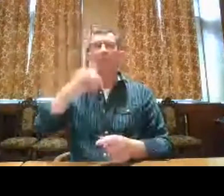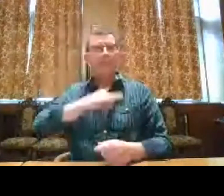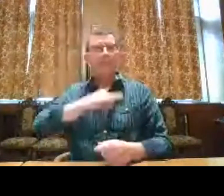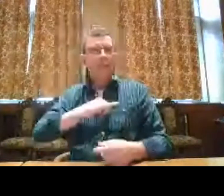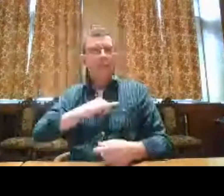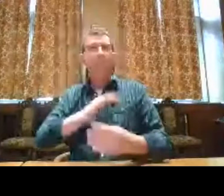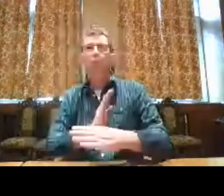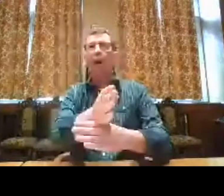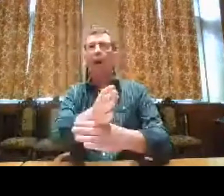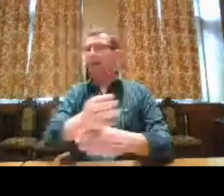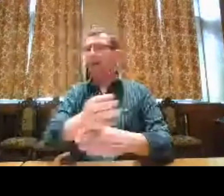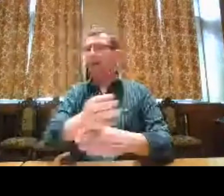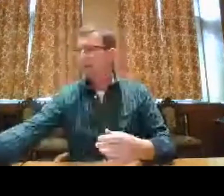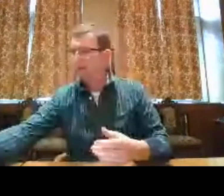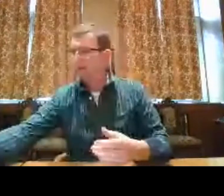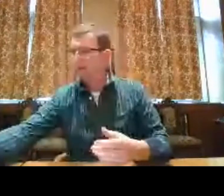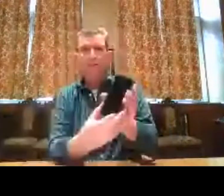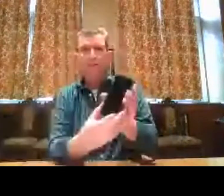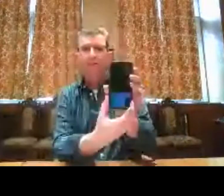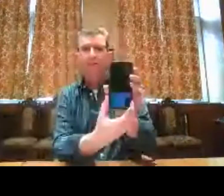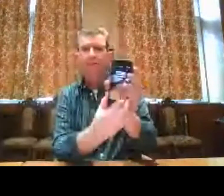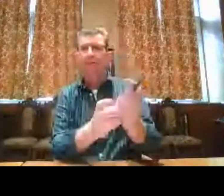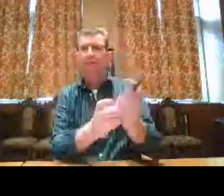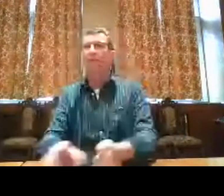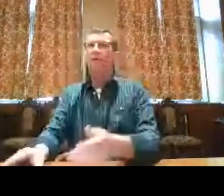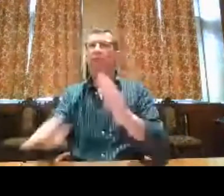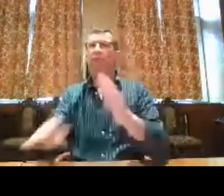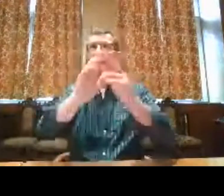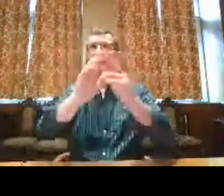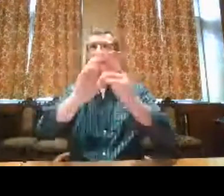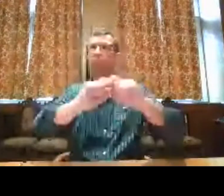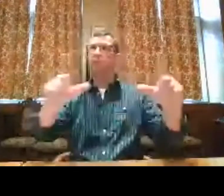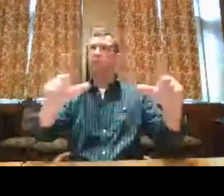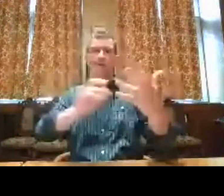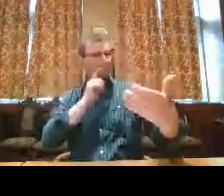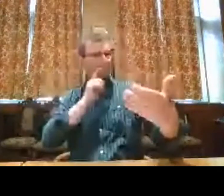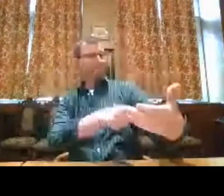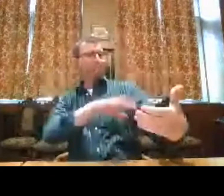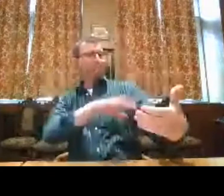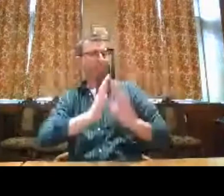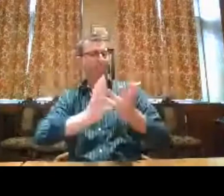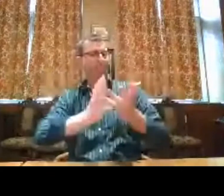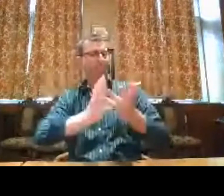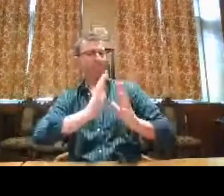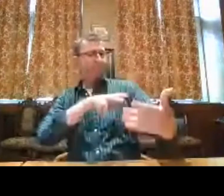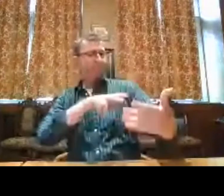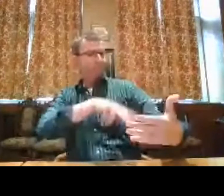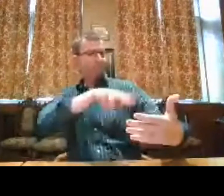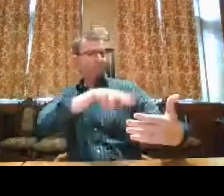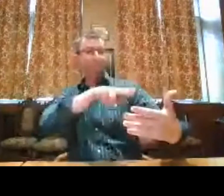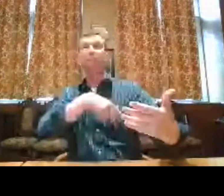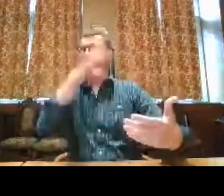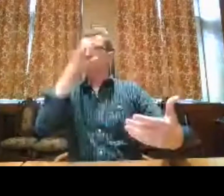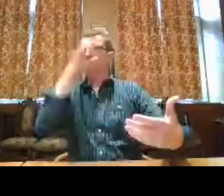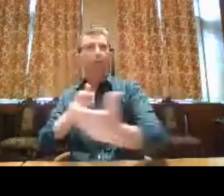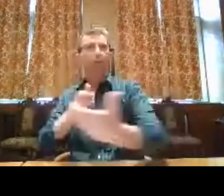Ik droom van een wereld waar toegankelijkheid gewoon standaard is. Dat ik naar gebarentaal kan kijken,